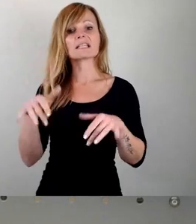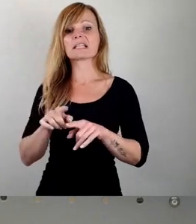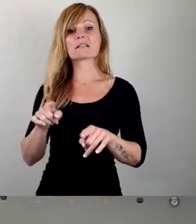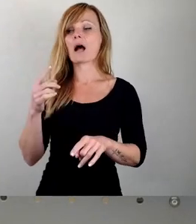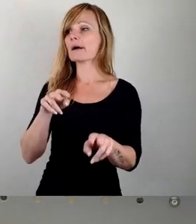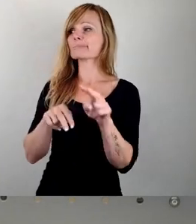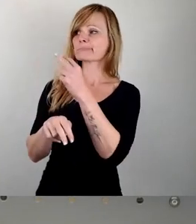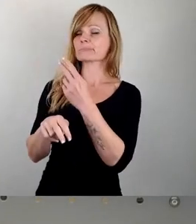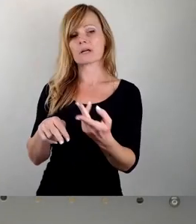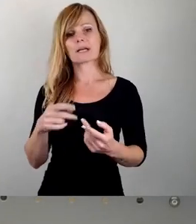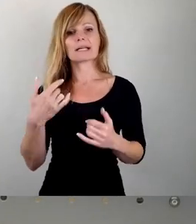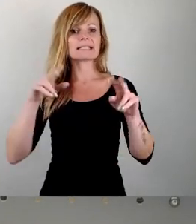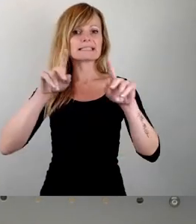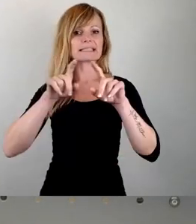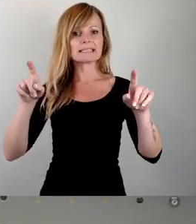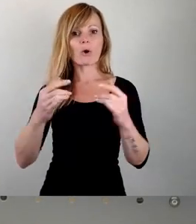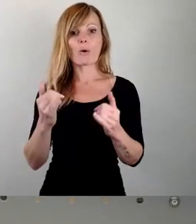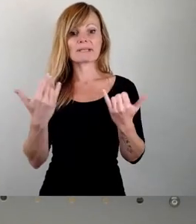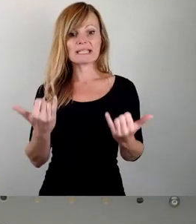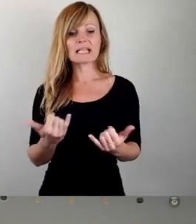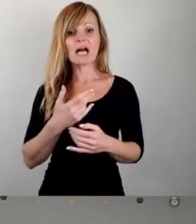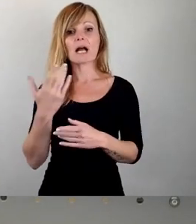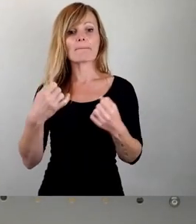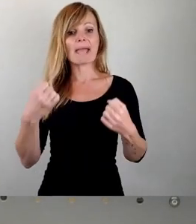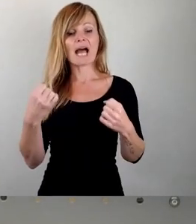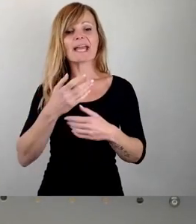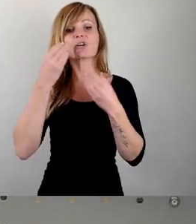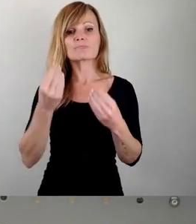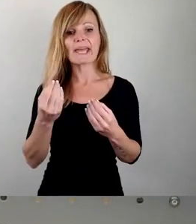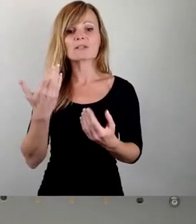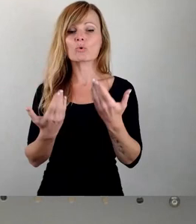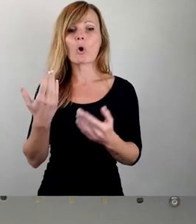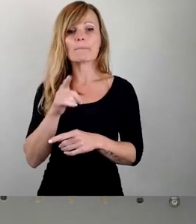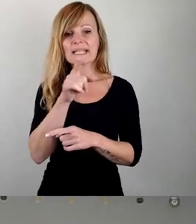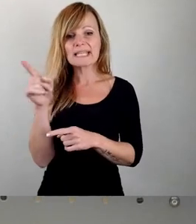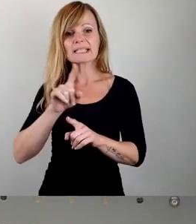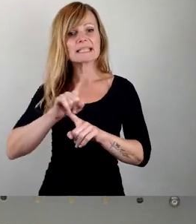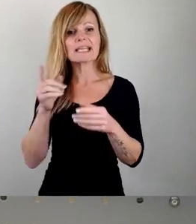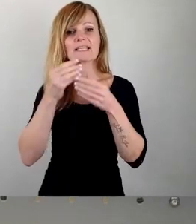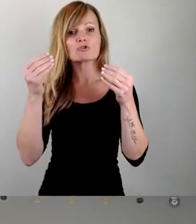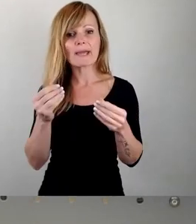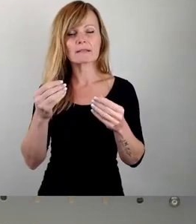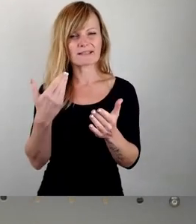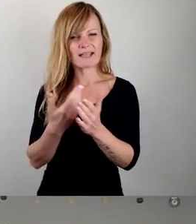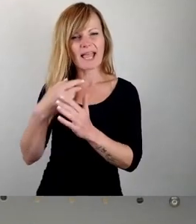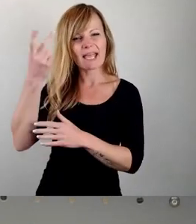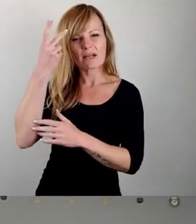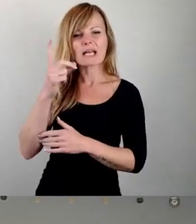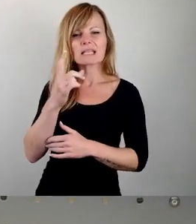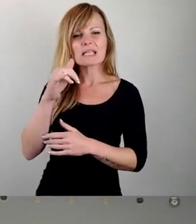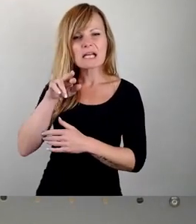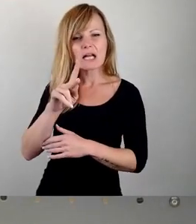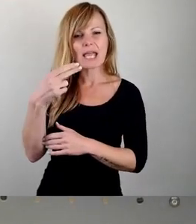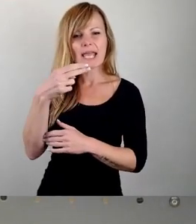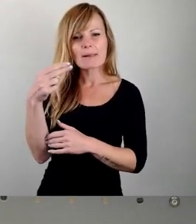ob es Ihnen hier in der Mehrheit schmeckt oder ob es Ihnen nicht schmeckt. Sie erinnern sich, Dirk Hilbert, unser Oberbürgermeister